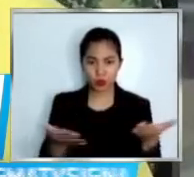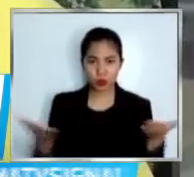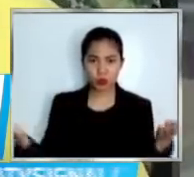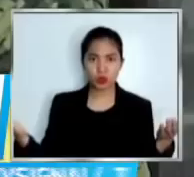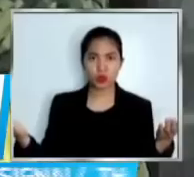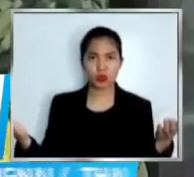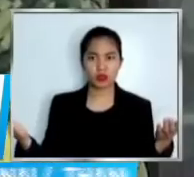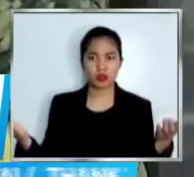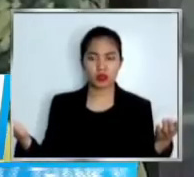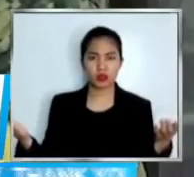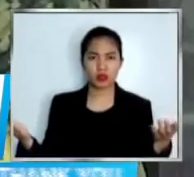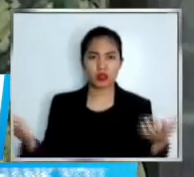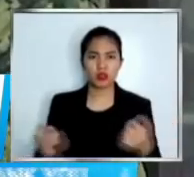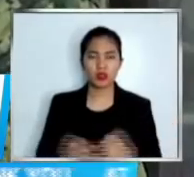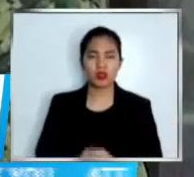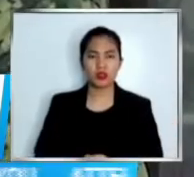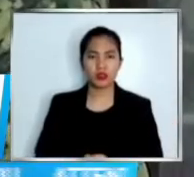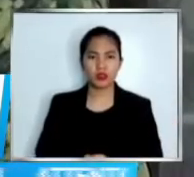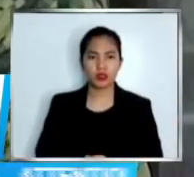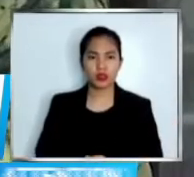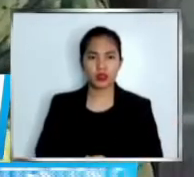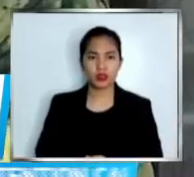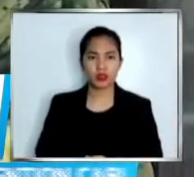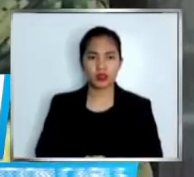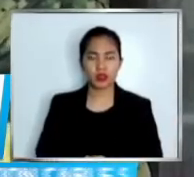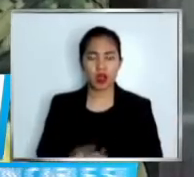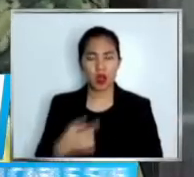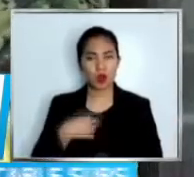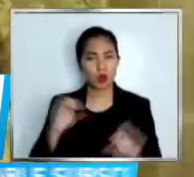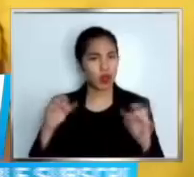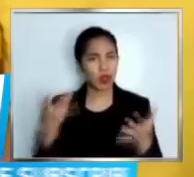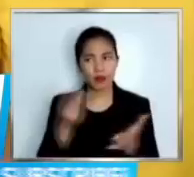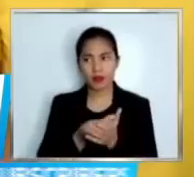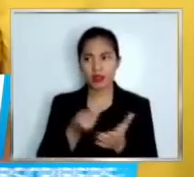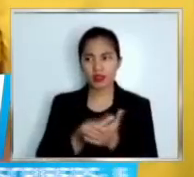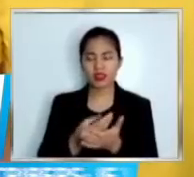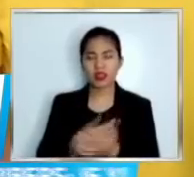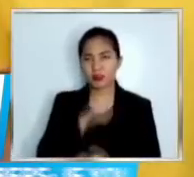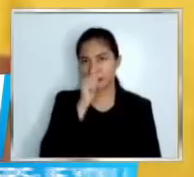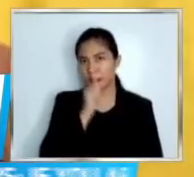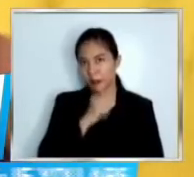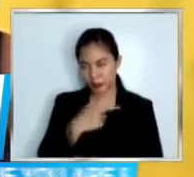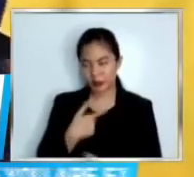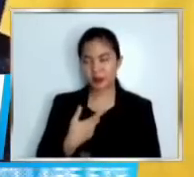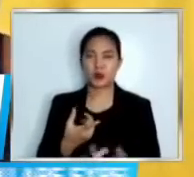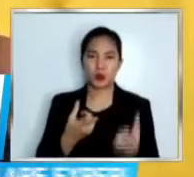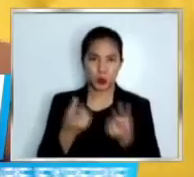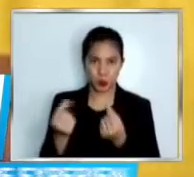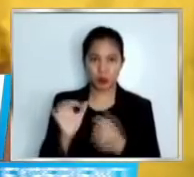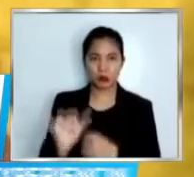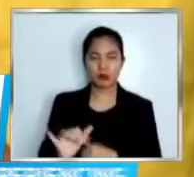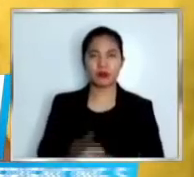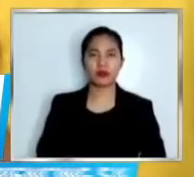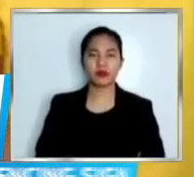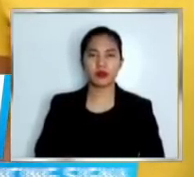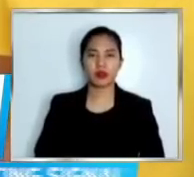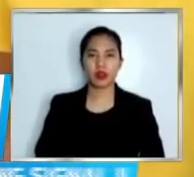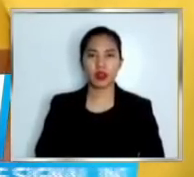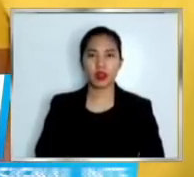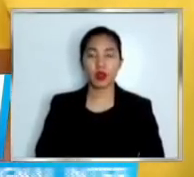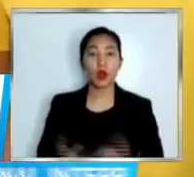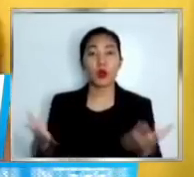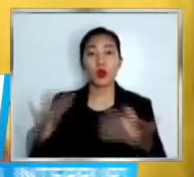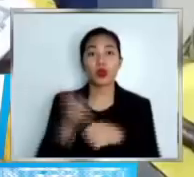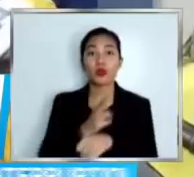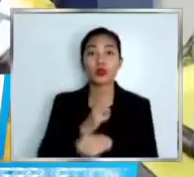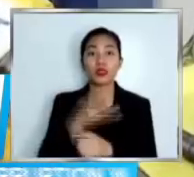laptop, wala rin naman pong pera, ano, napasama na rin po. Kung hindi na huli, gagamitin daw sana ni Garcia ang pera pang